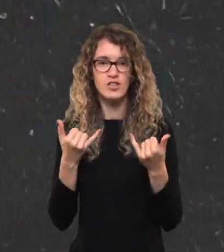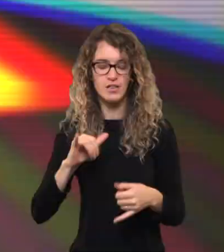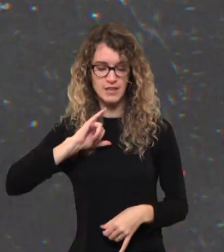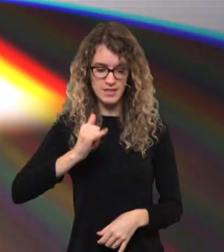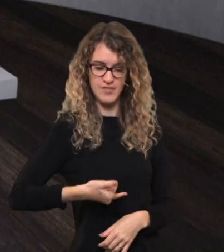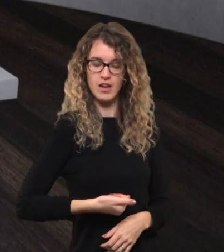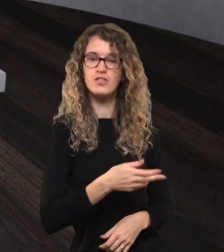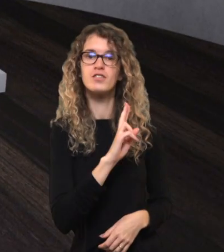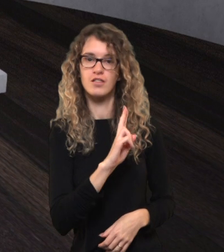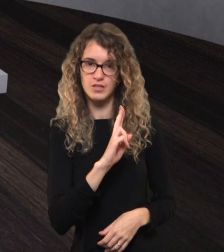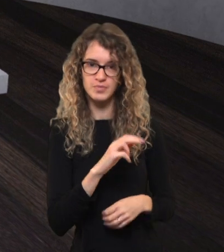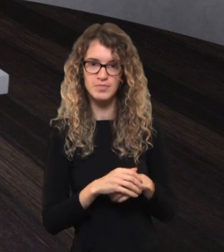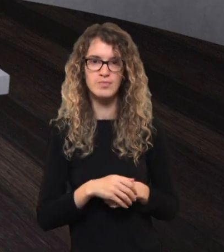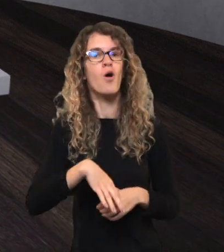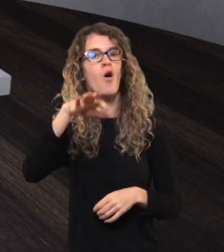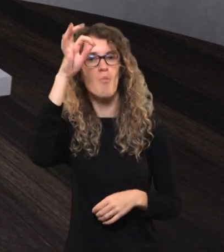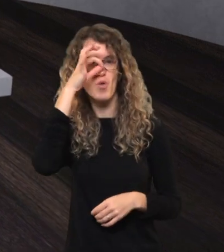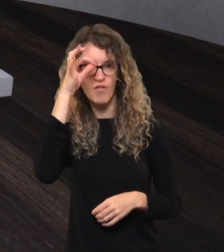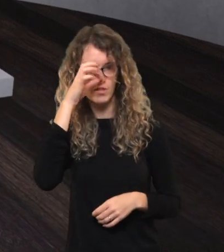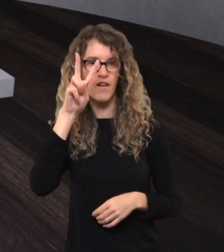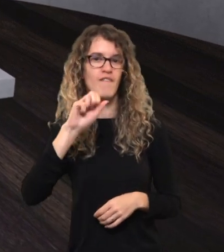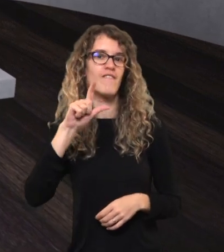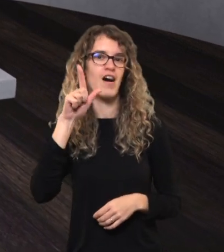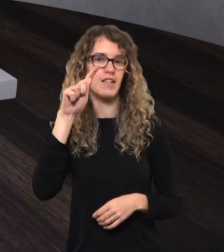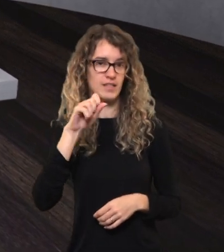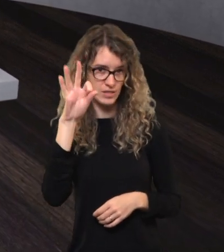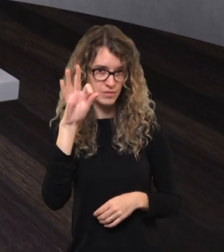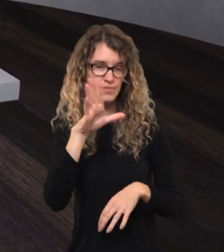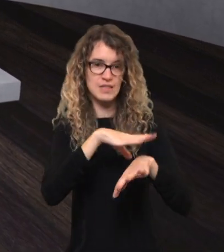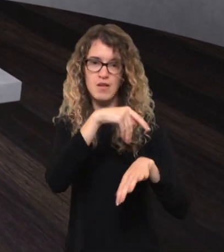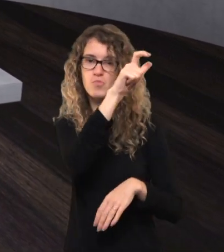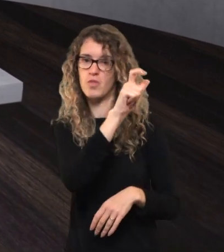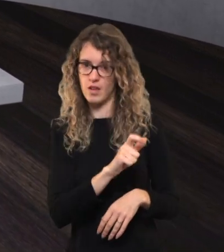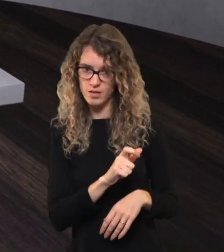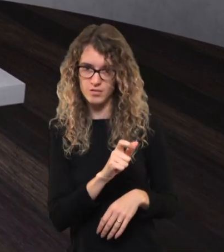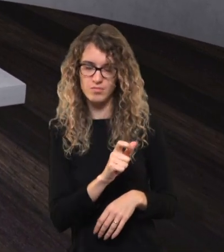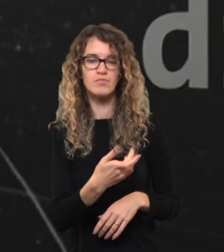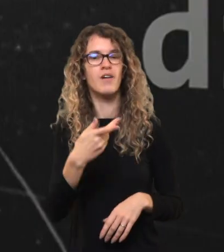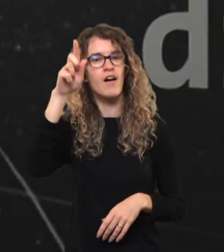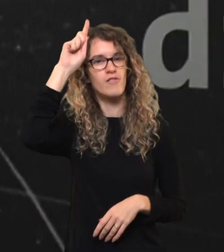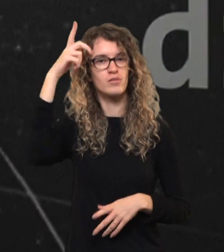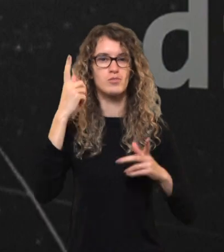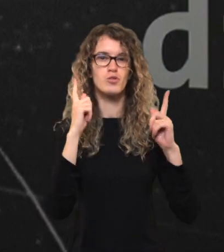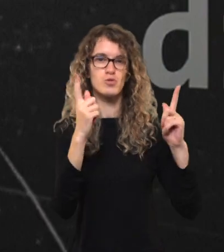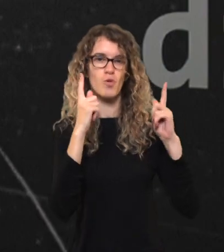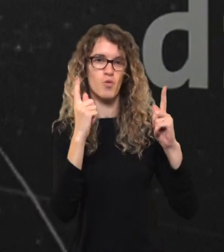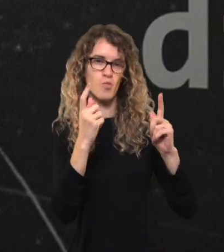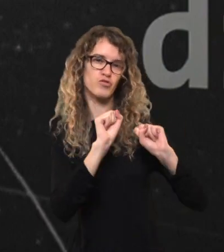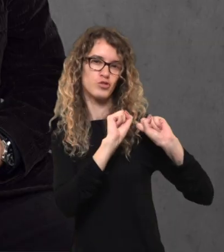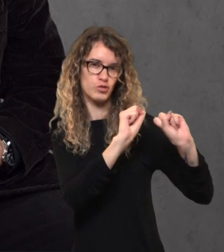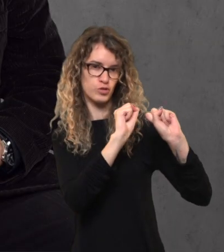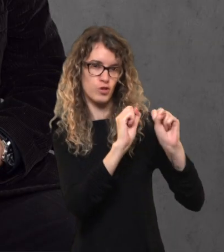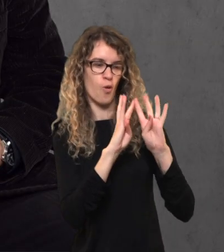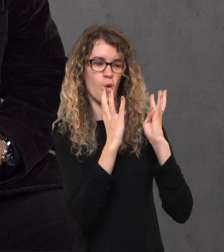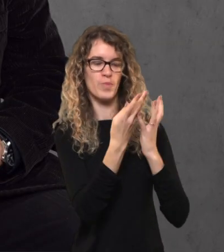Šiandien pas mūsų svečiuose profesorius, valdas Arkūtis, parlamentaras, NSGK, Nacionalinės saugumo ir